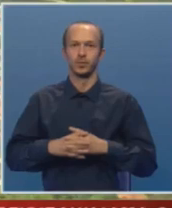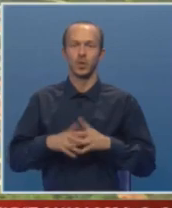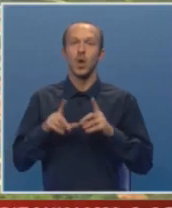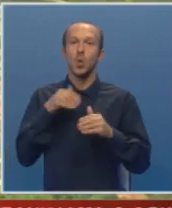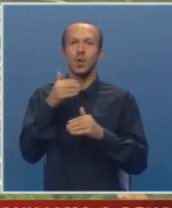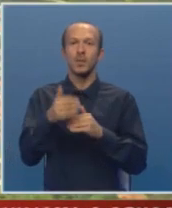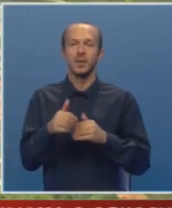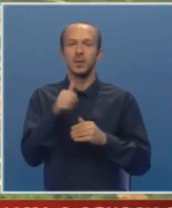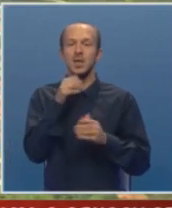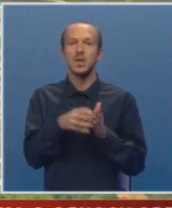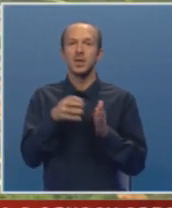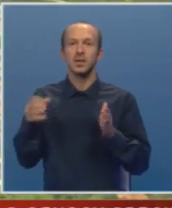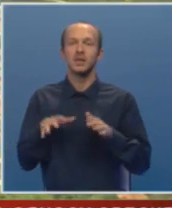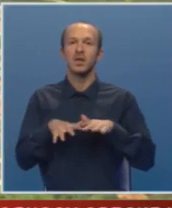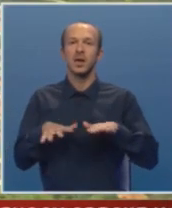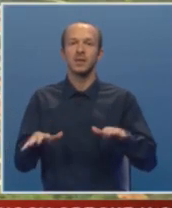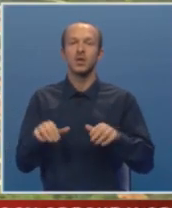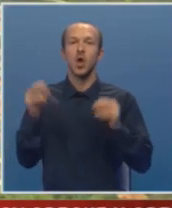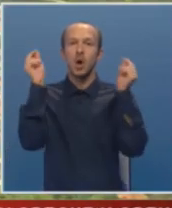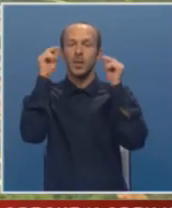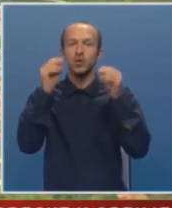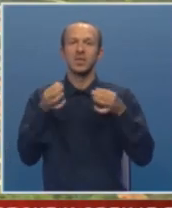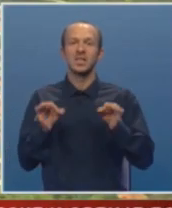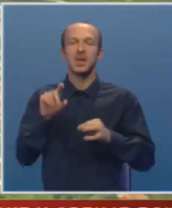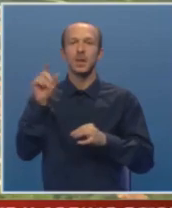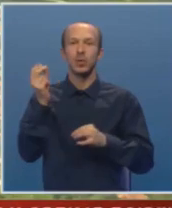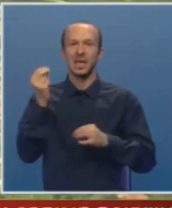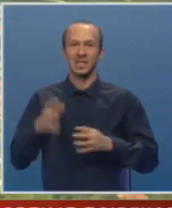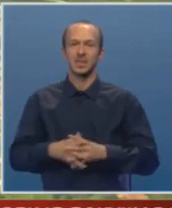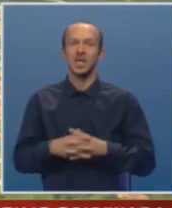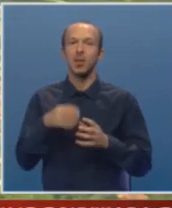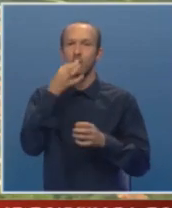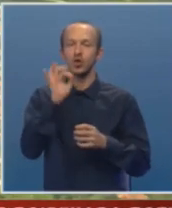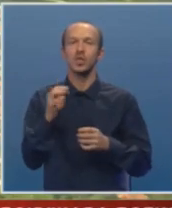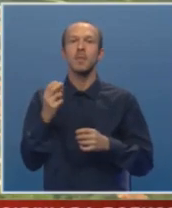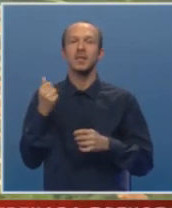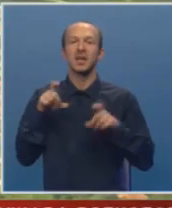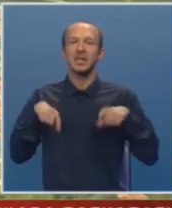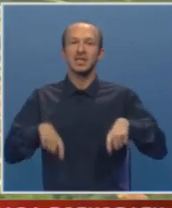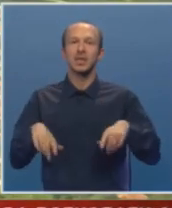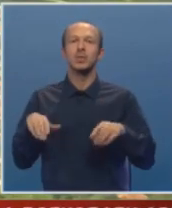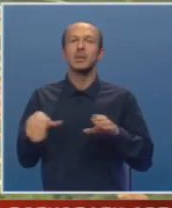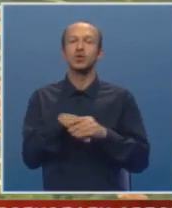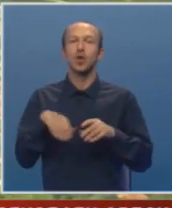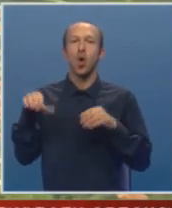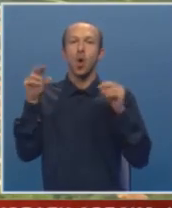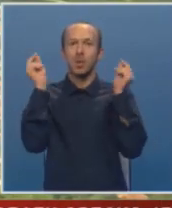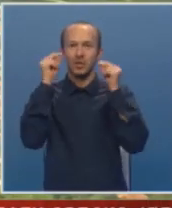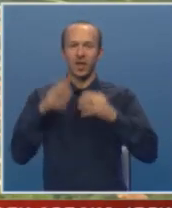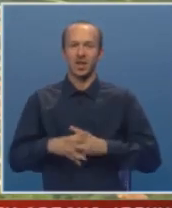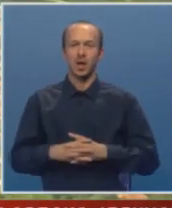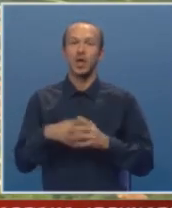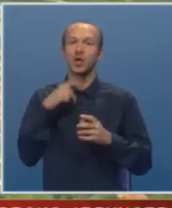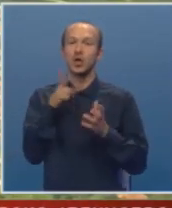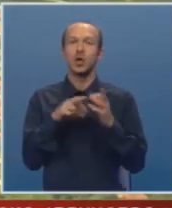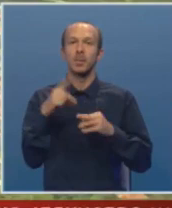Unaprijediti i nastaviti razvijeti obrazovni sistem Republike Srpske, poboljšati materialni status zaposlenih u oblasti obrazovanja. Ovo